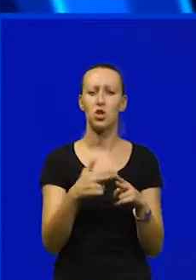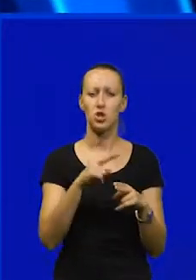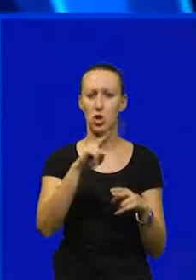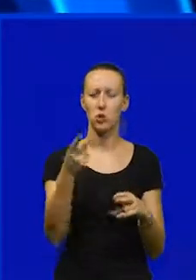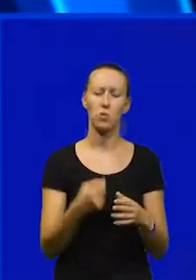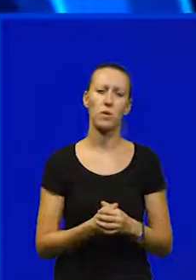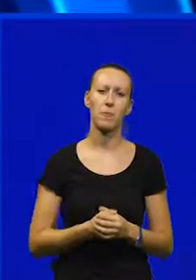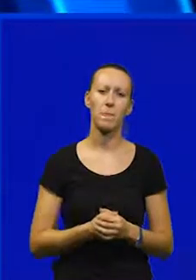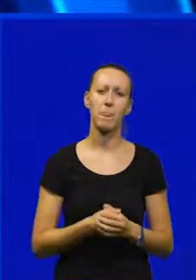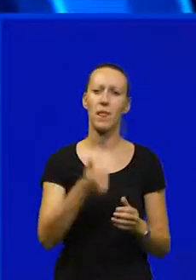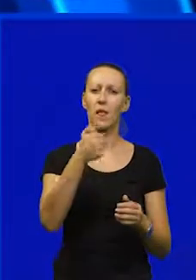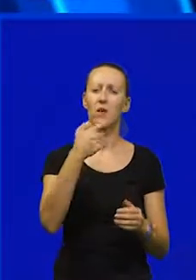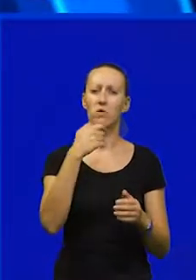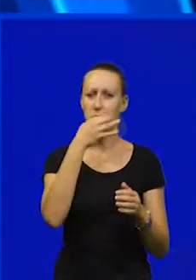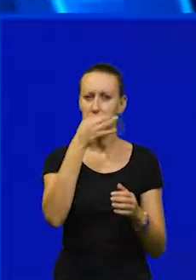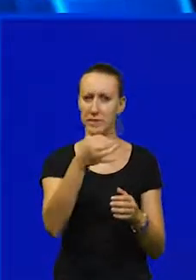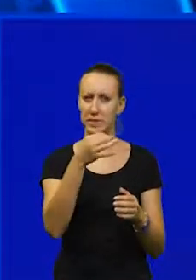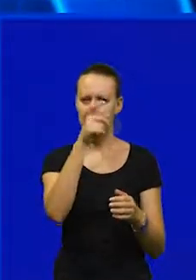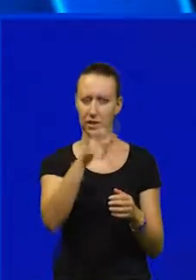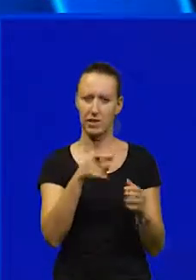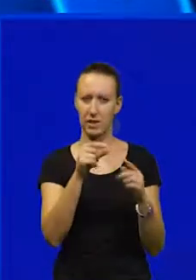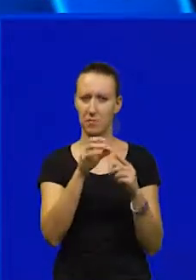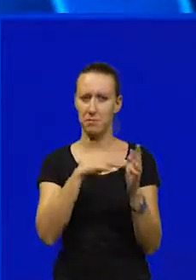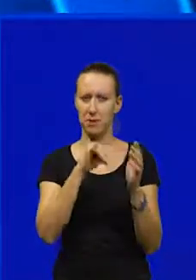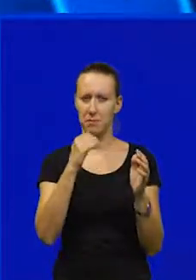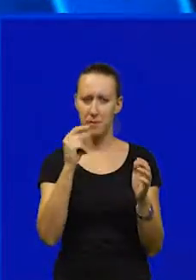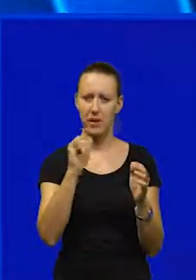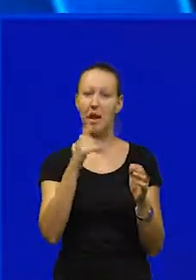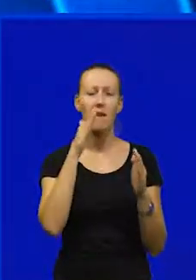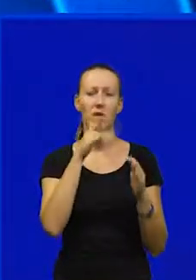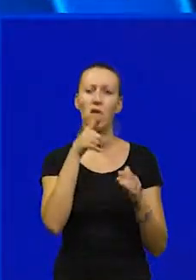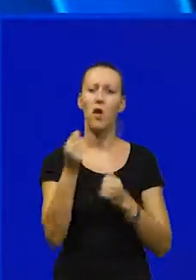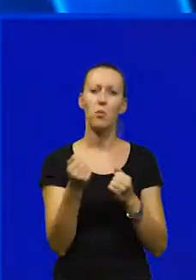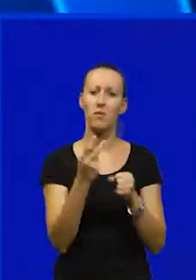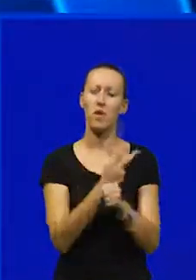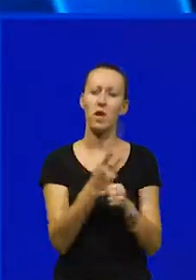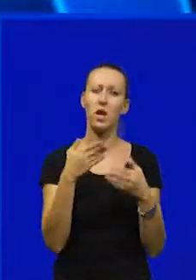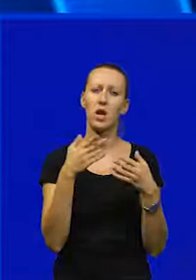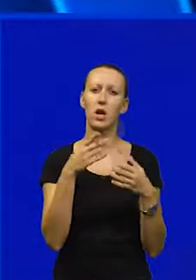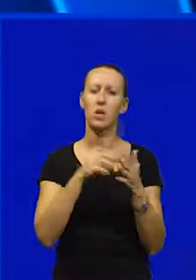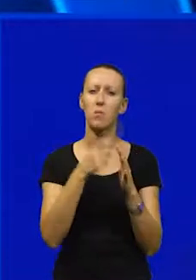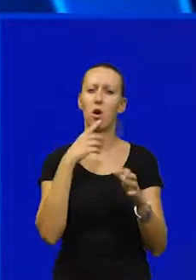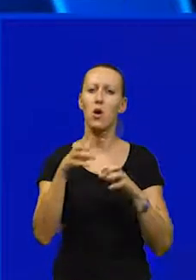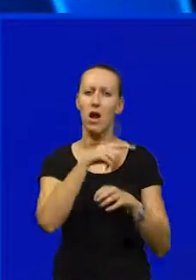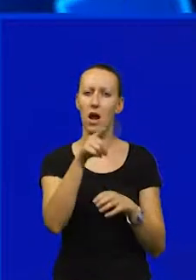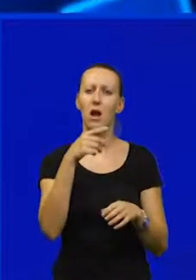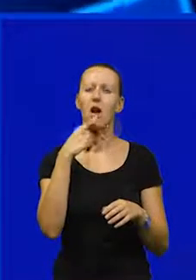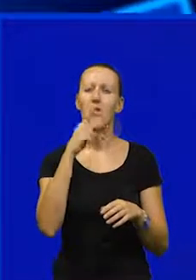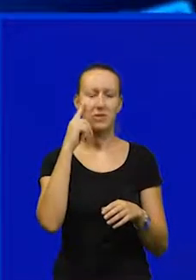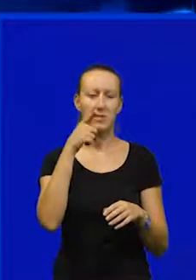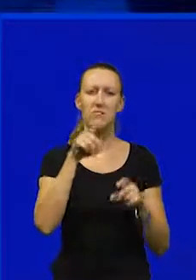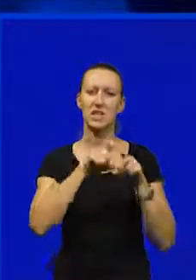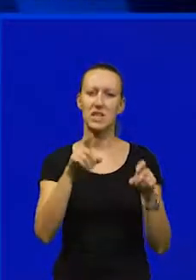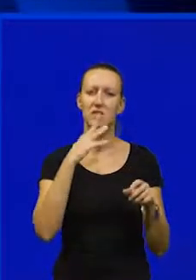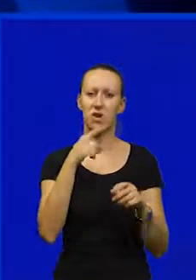druga. A jedno od novinarskih pitanja premijeru bilo je i da li vjeroje ovoj sadašnjoj upravi uljanih grupe koju radnici drže odgovornom za